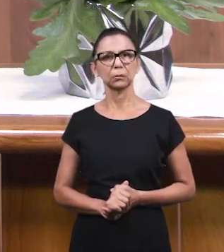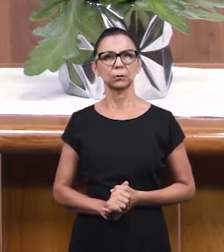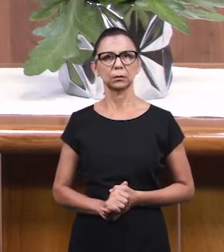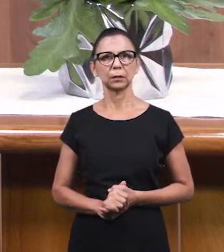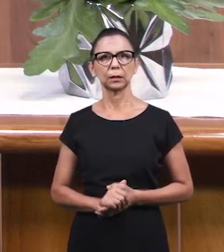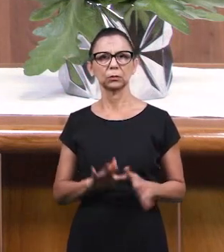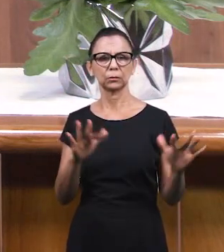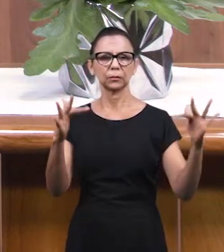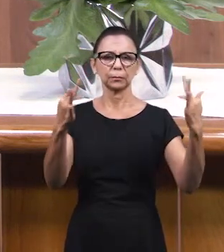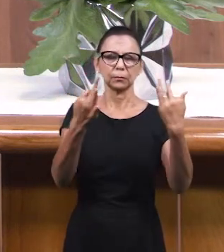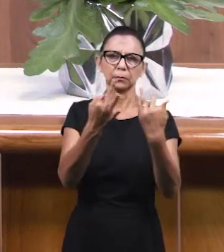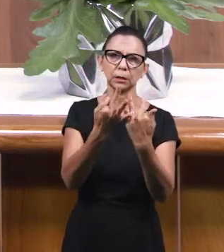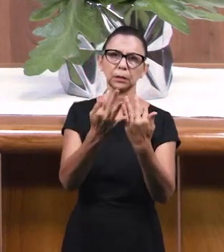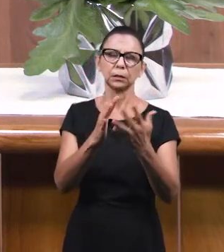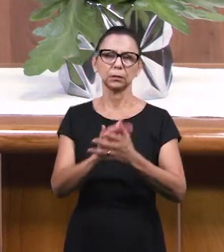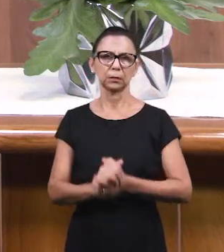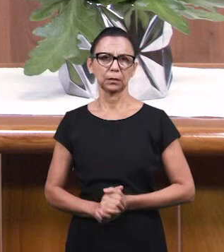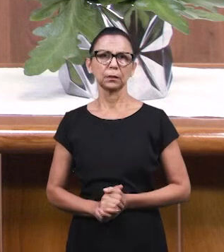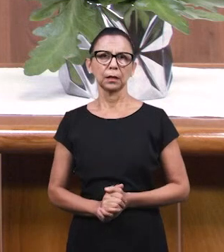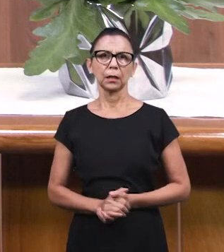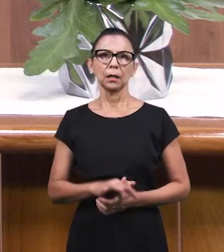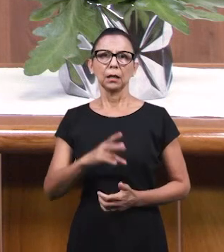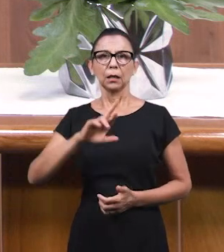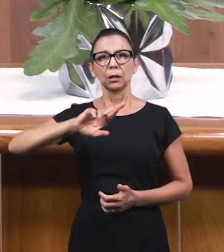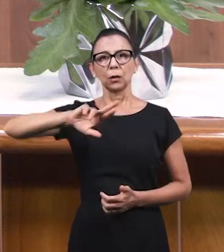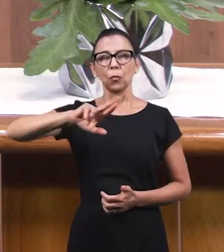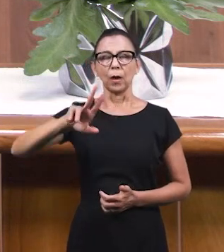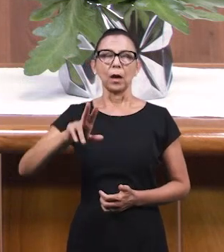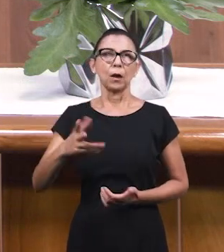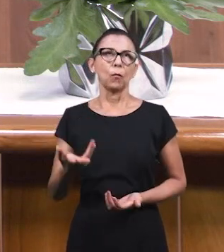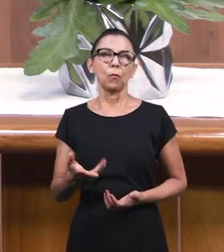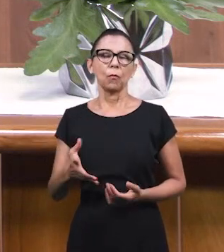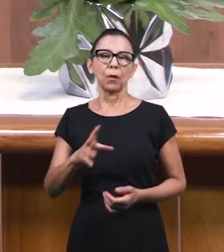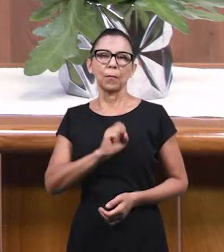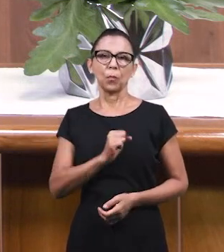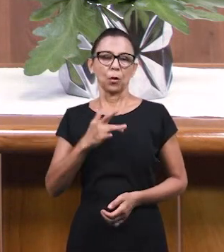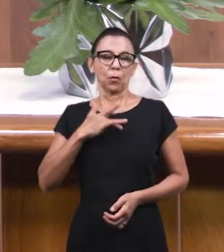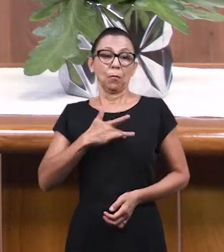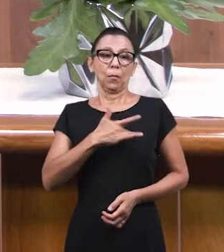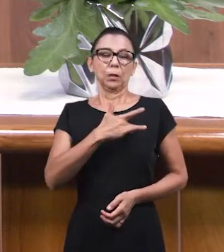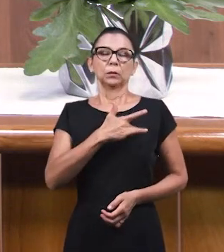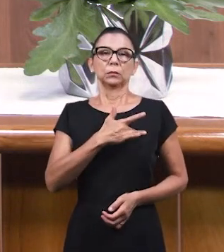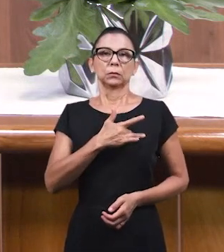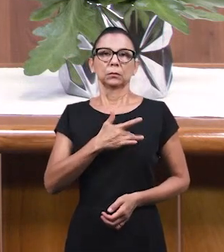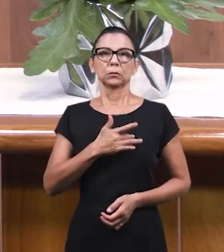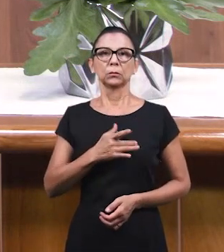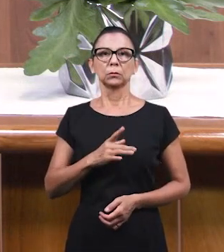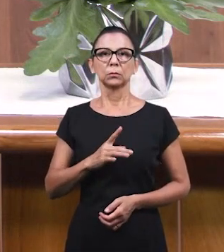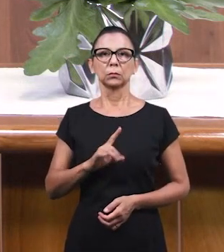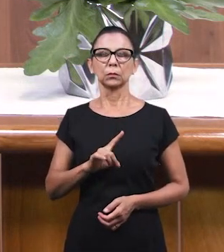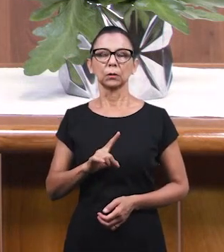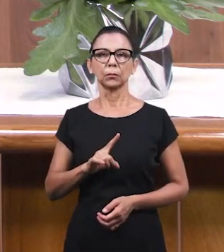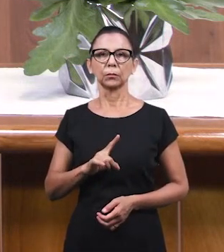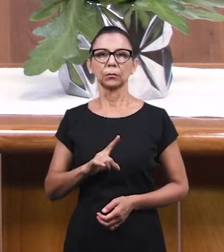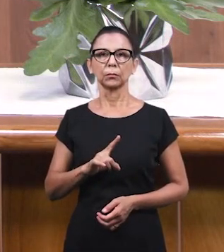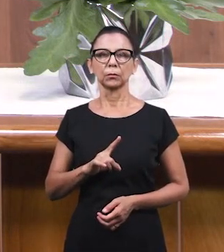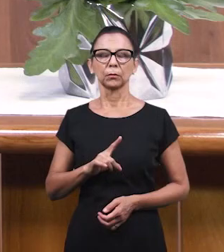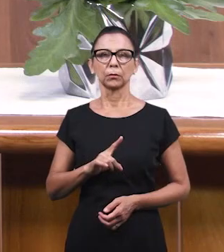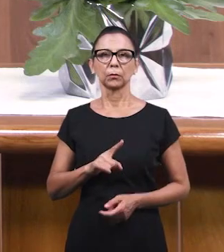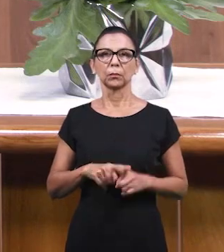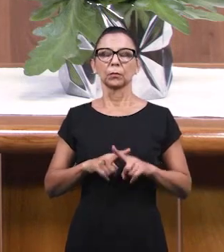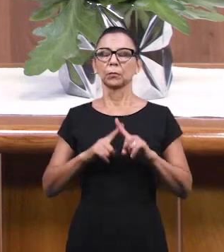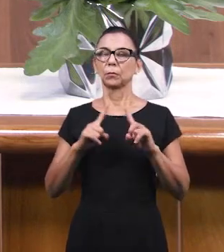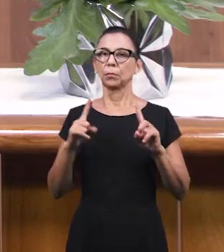Это не любовь, которая Божья.